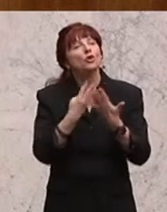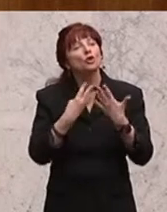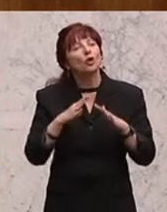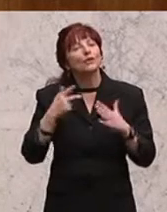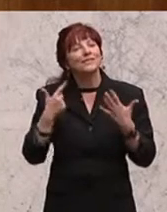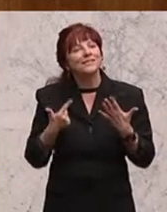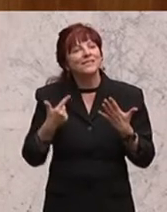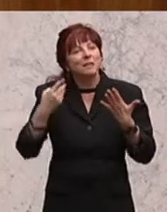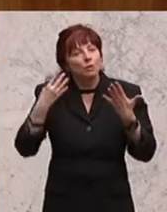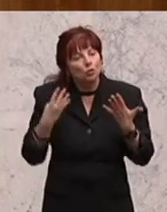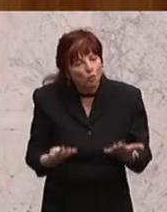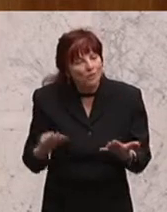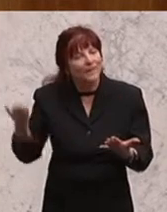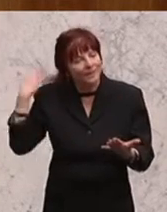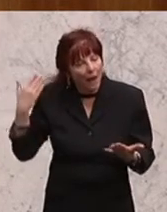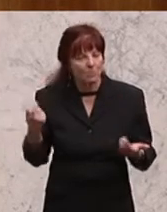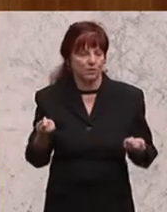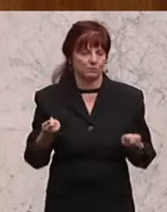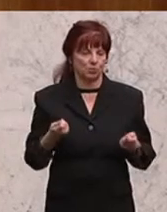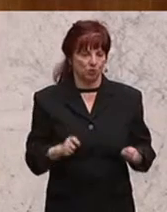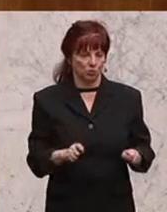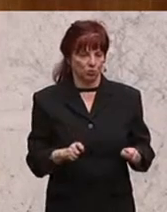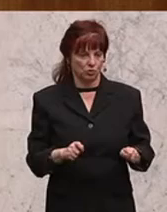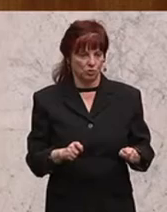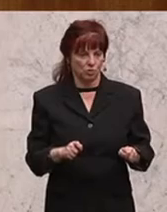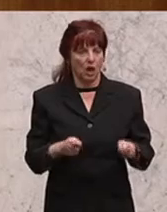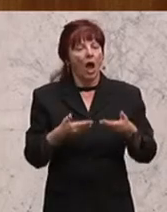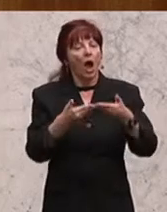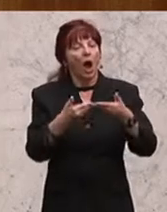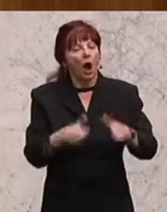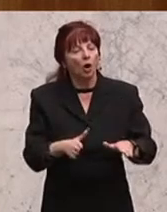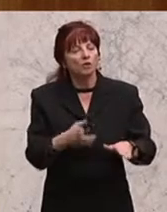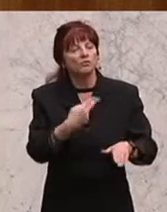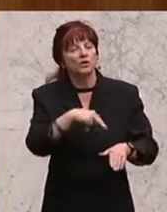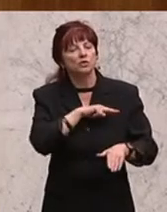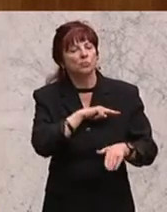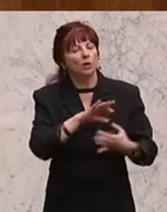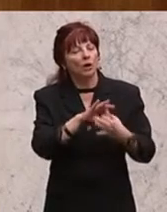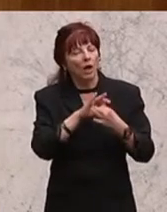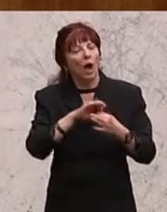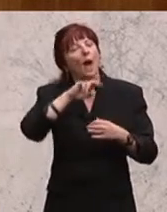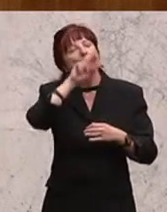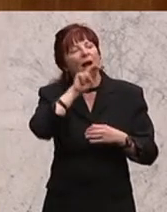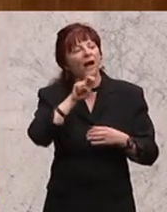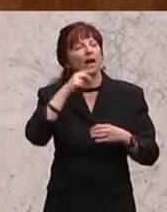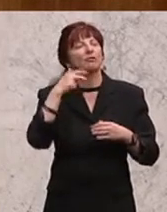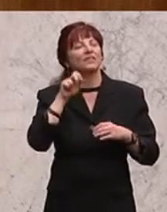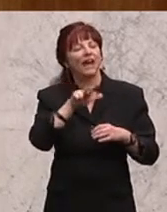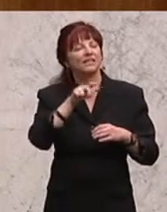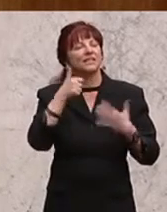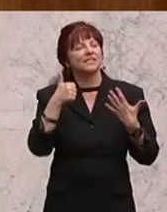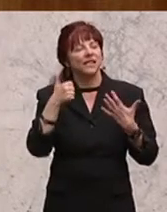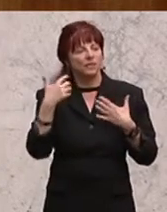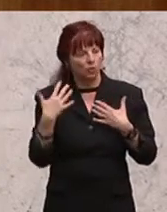sie als Ausfallsbürger gemäß § 1356 für alle zukünftigen Verbindlichkeiten